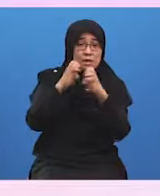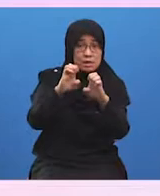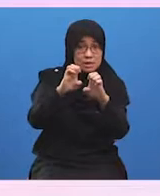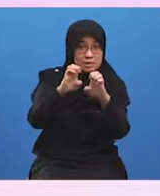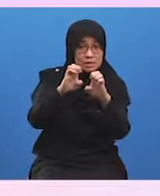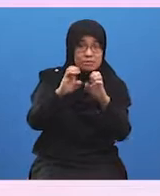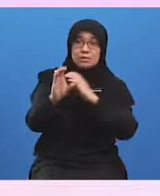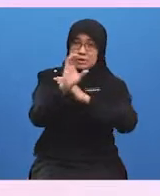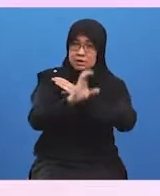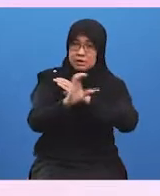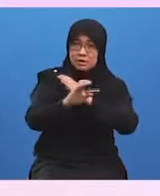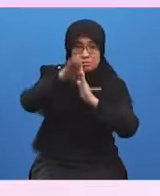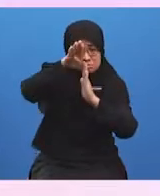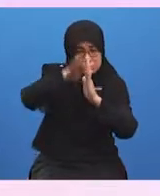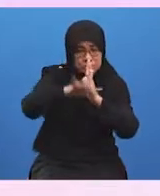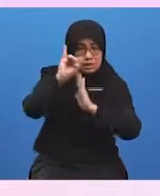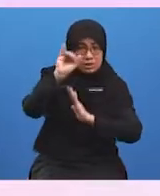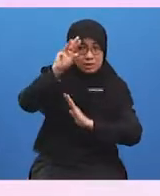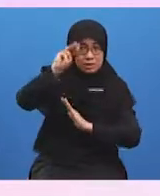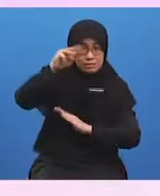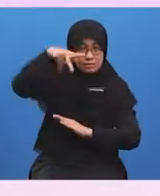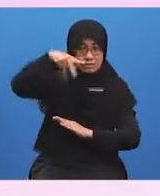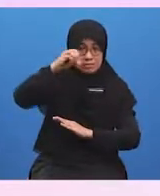dan mengurangkan impor.